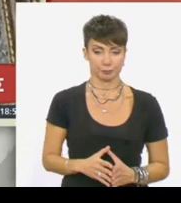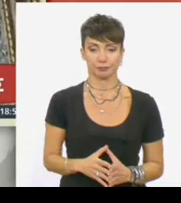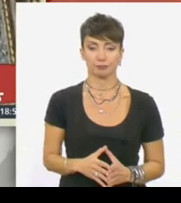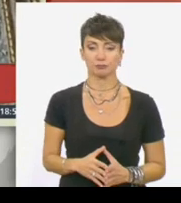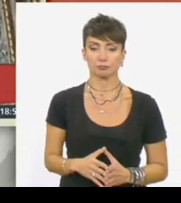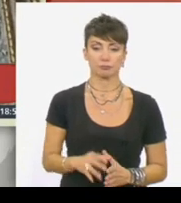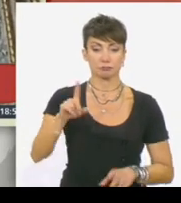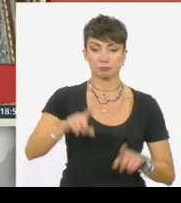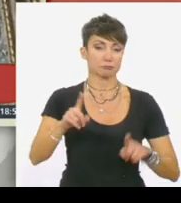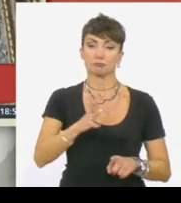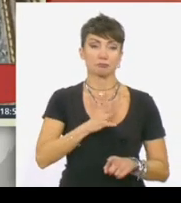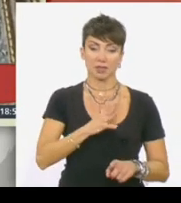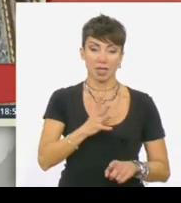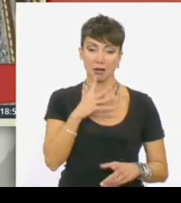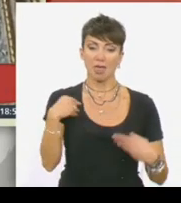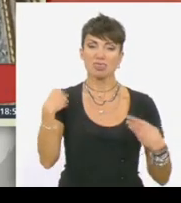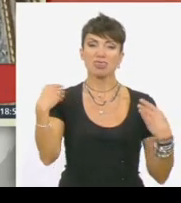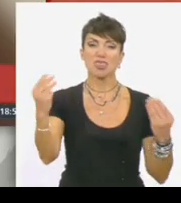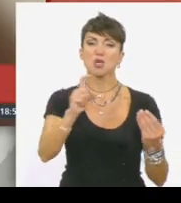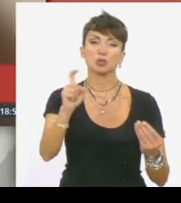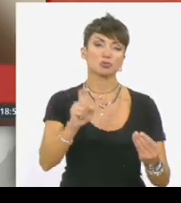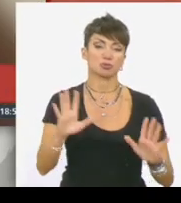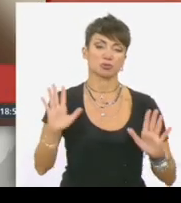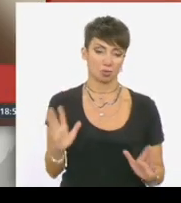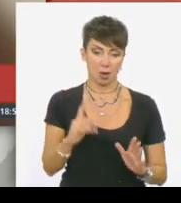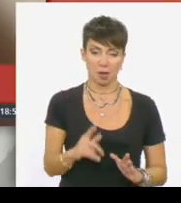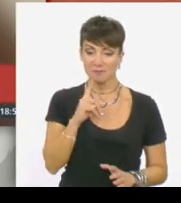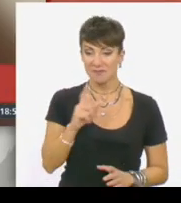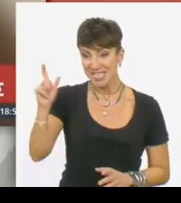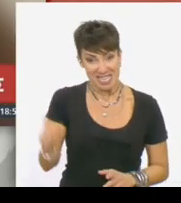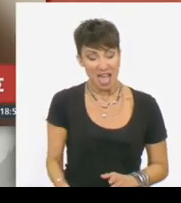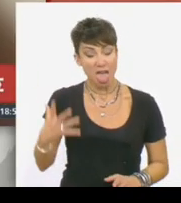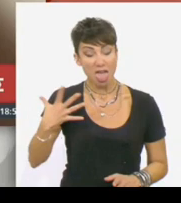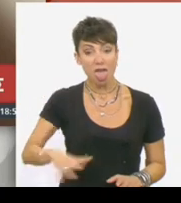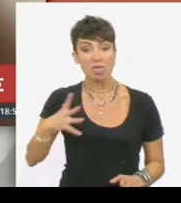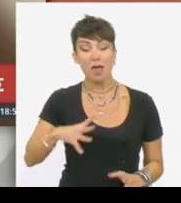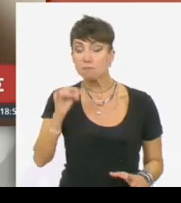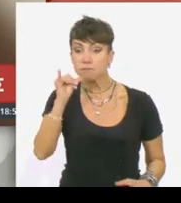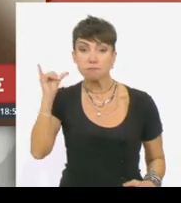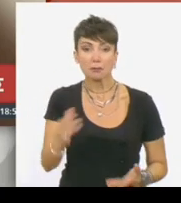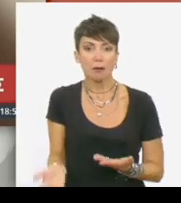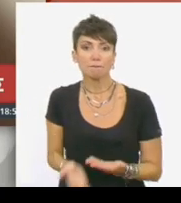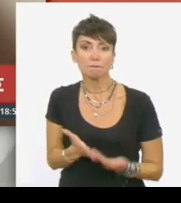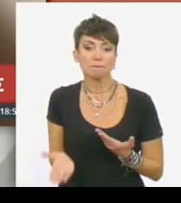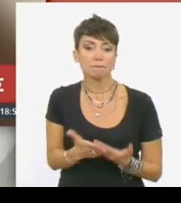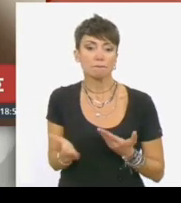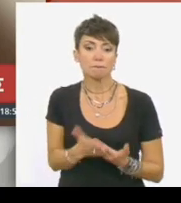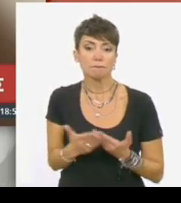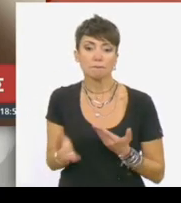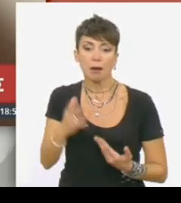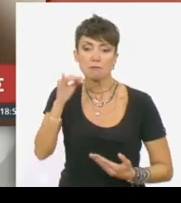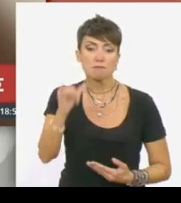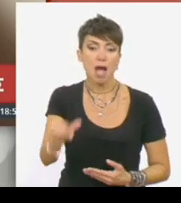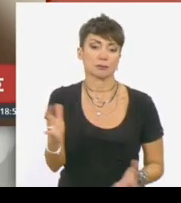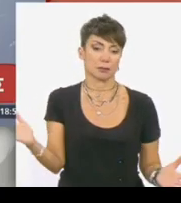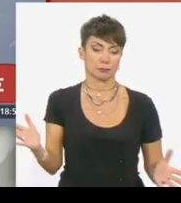άνθρωποι προτιμούν να δώσουν ζωή παρά να δώσουν πάνω το. Ήταν και τις ίδιες στάσεις ζωής που ήθελε πάντα να βοηθάει τον